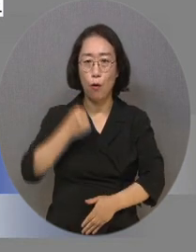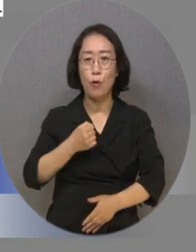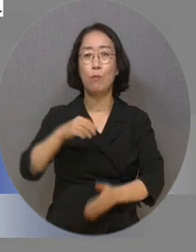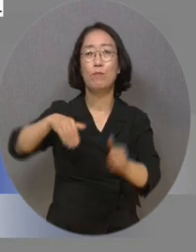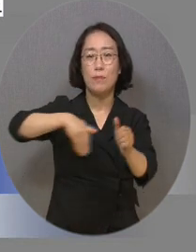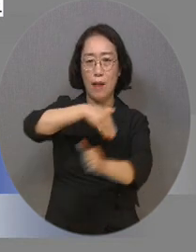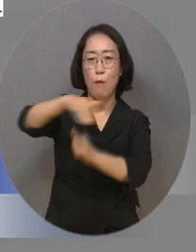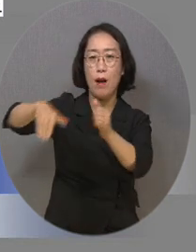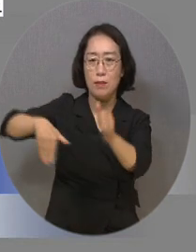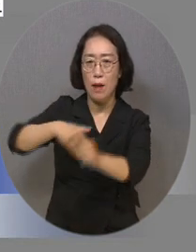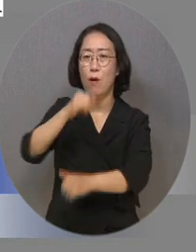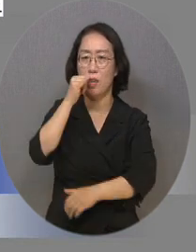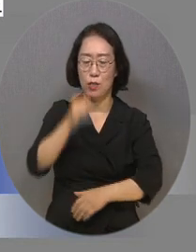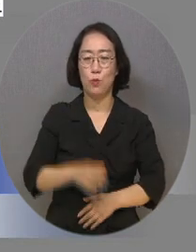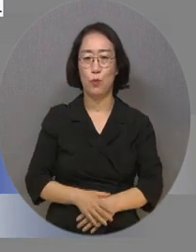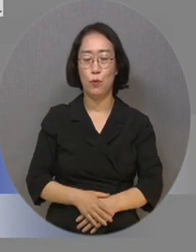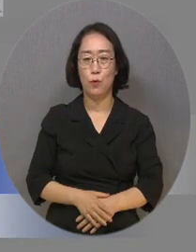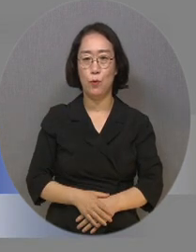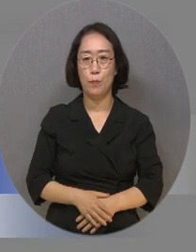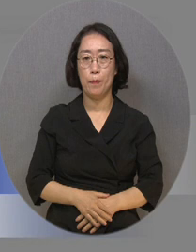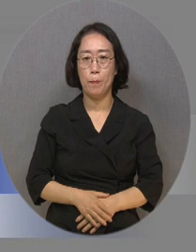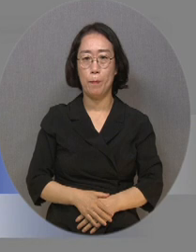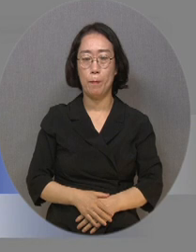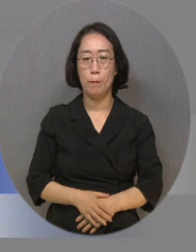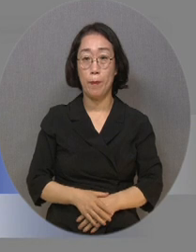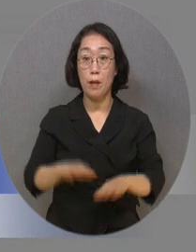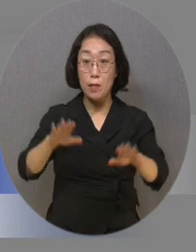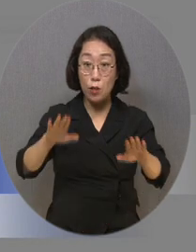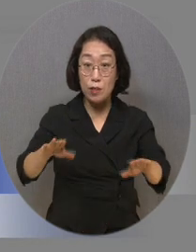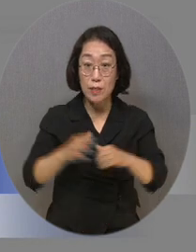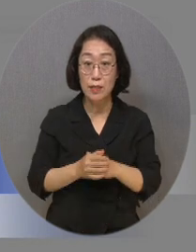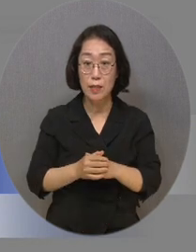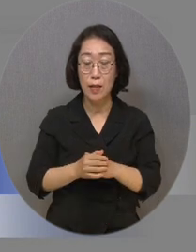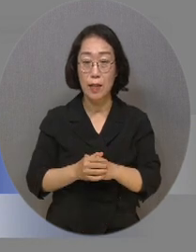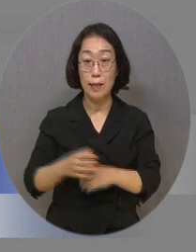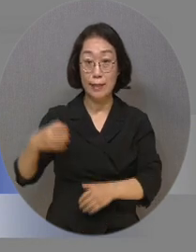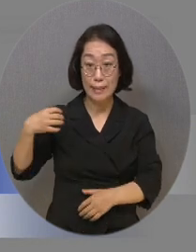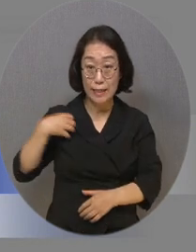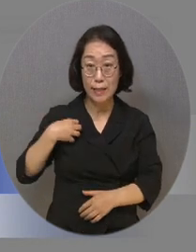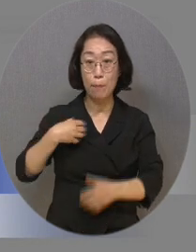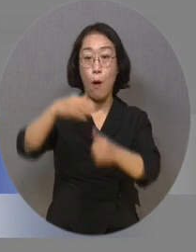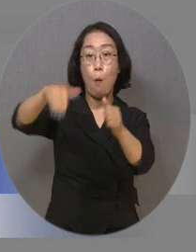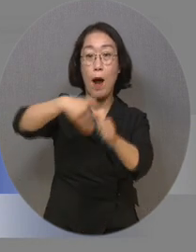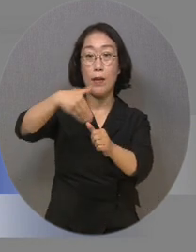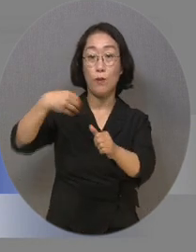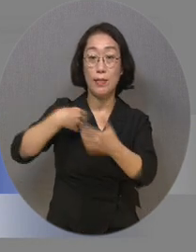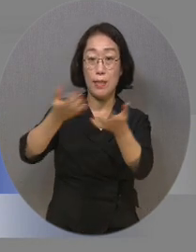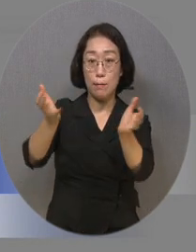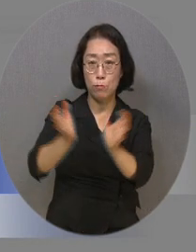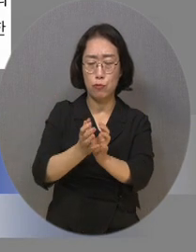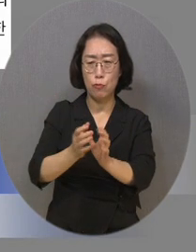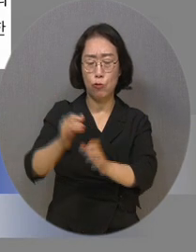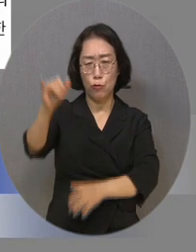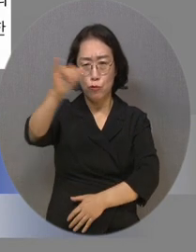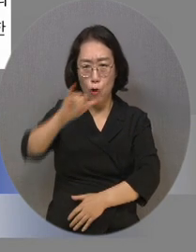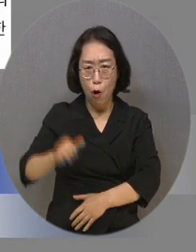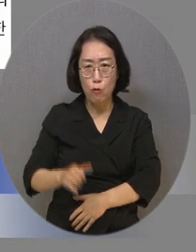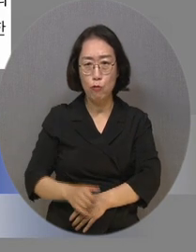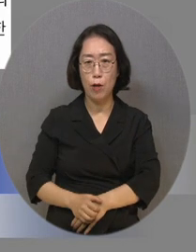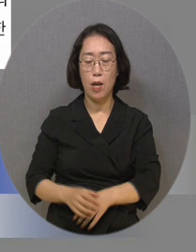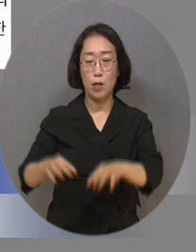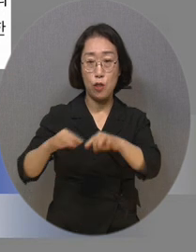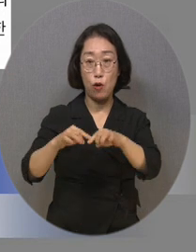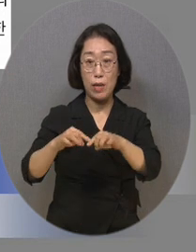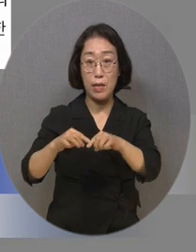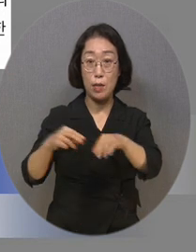문제가 빈번하게 발생하고 있는데요. 현재 주무부처인 환경부는 전국에 교통약자형 전기차